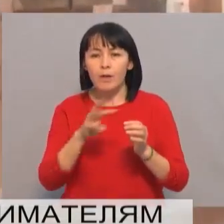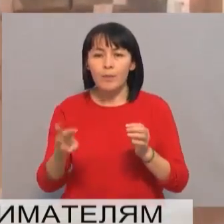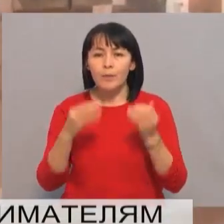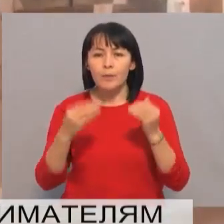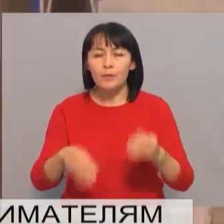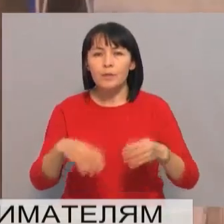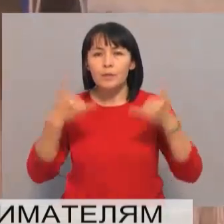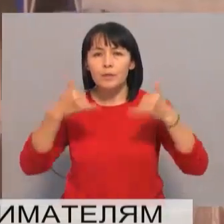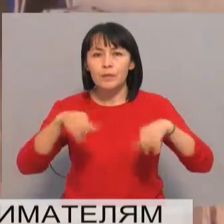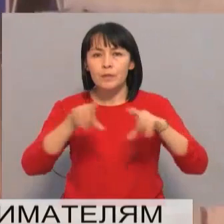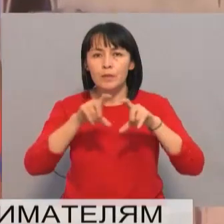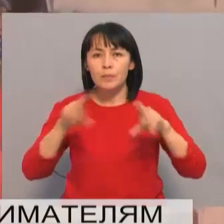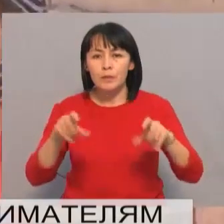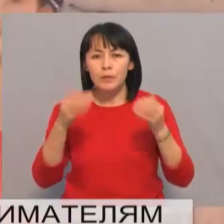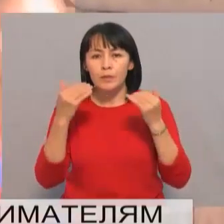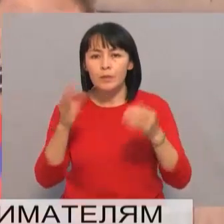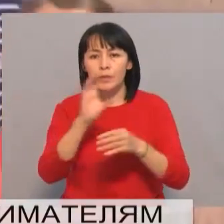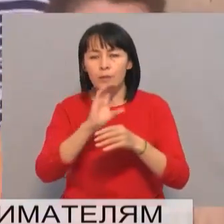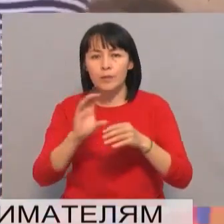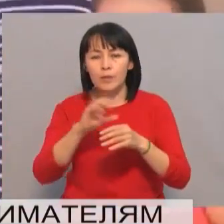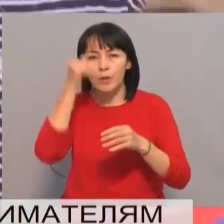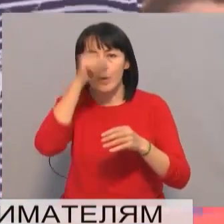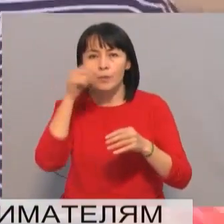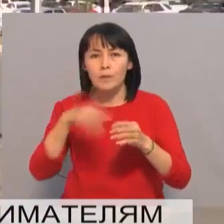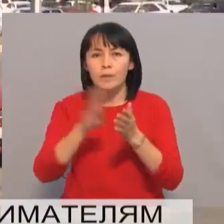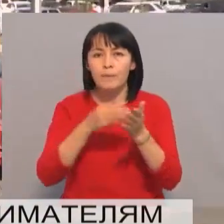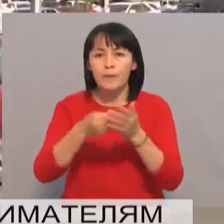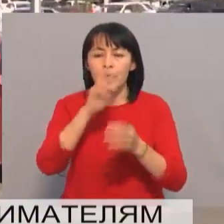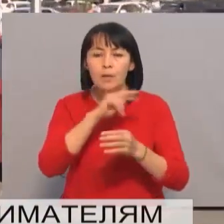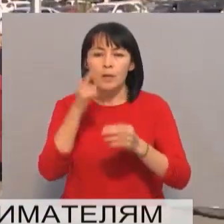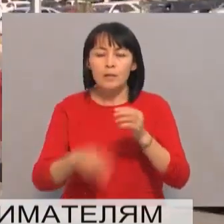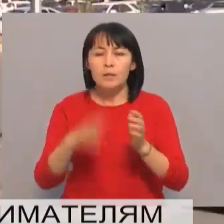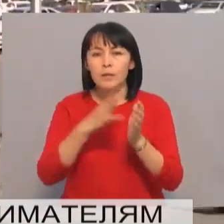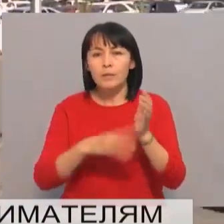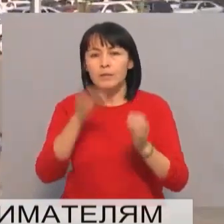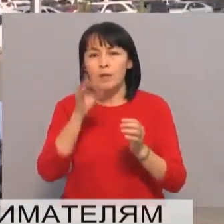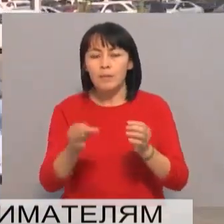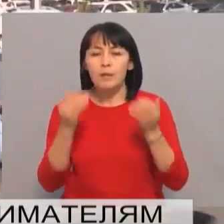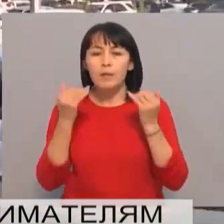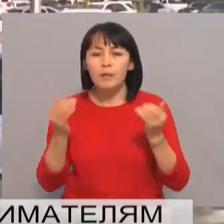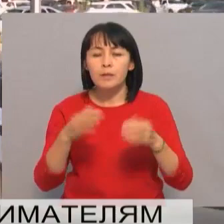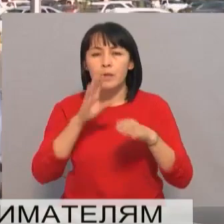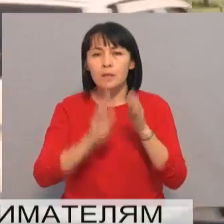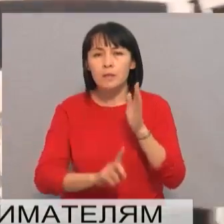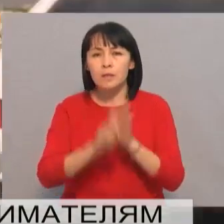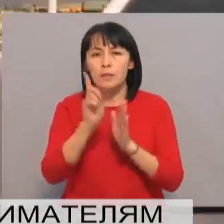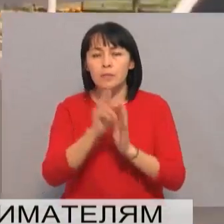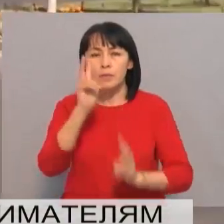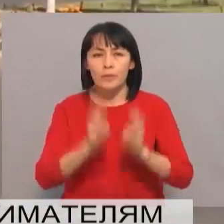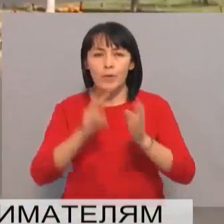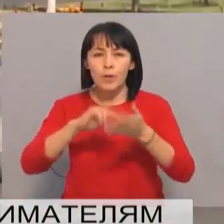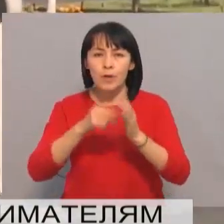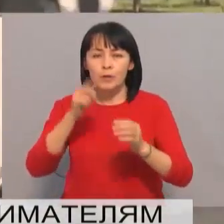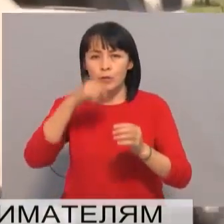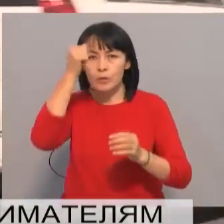железобетонных изделий в год. Сейчас здесь строительно-монтажные работы завершены на 90%. Запуск предприятия планируется